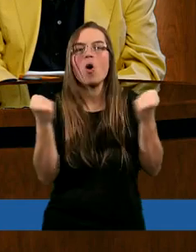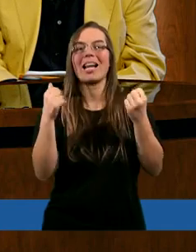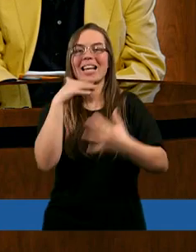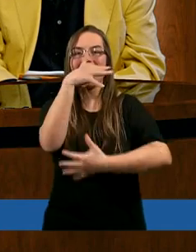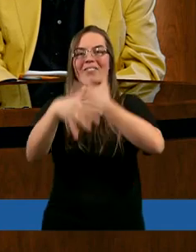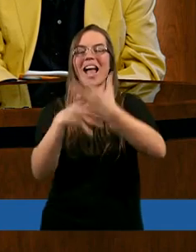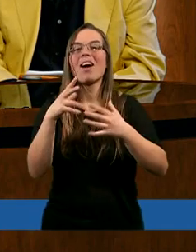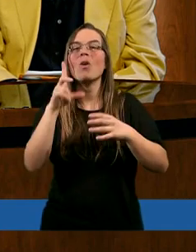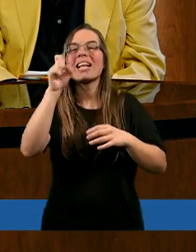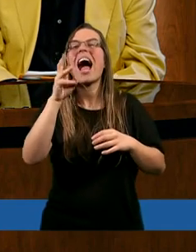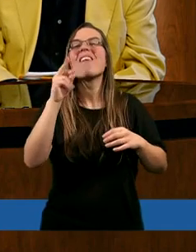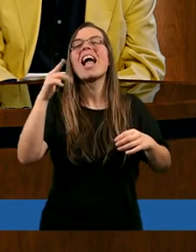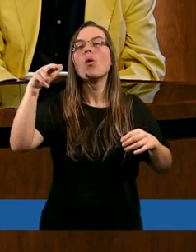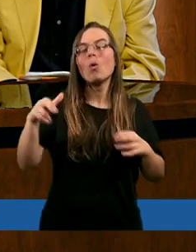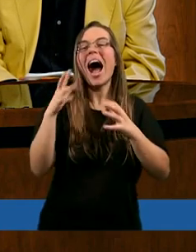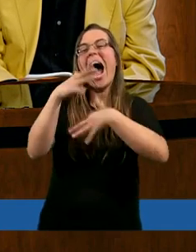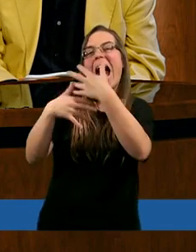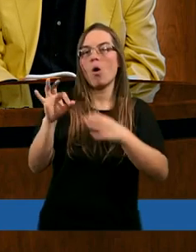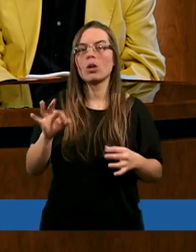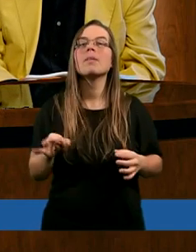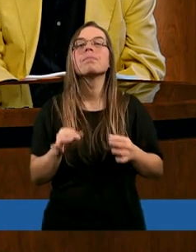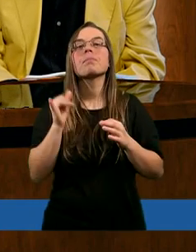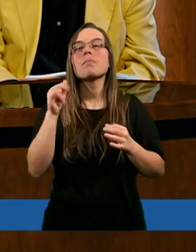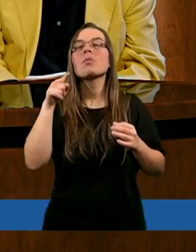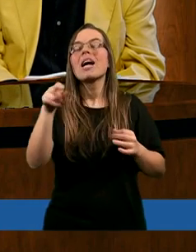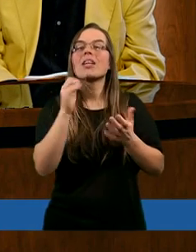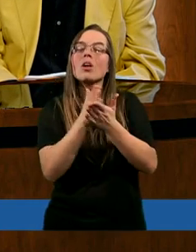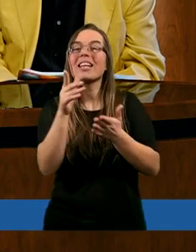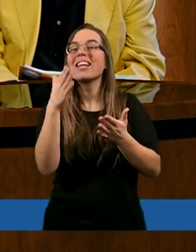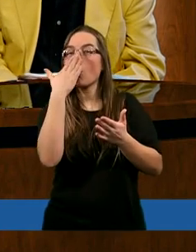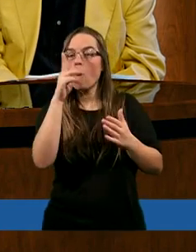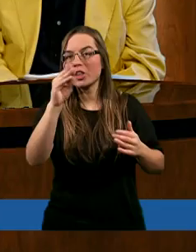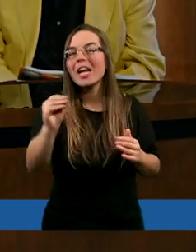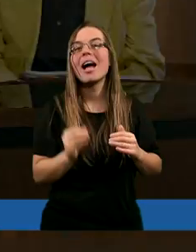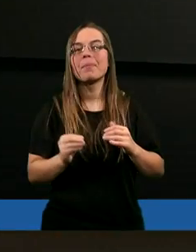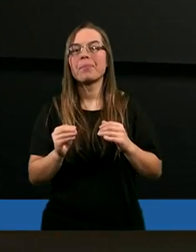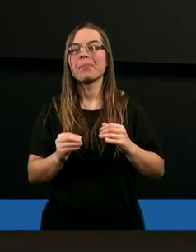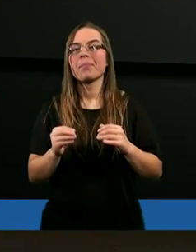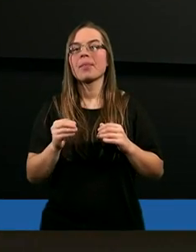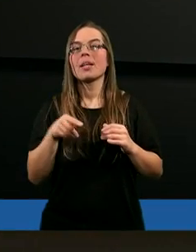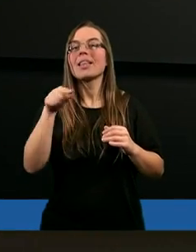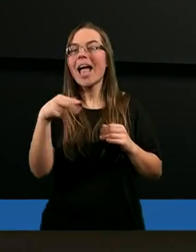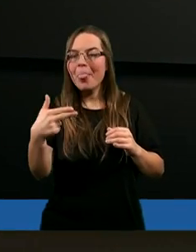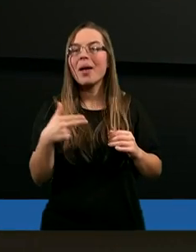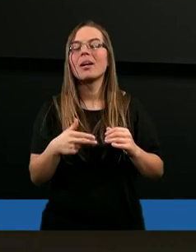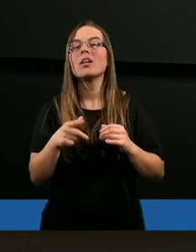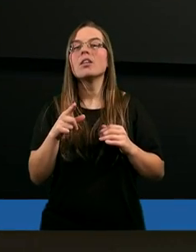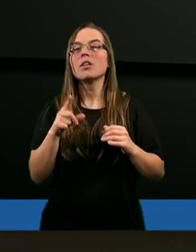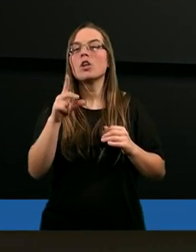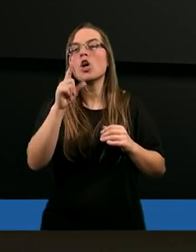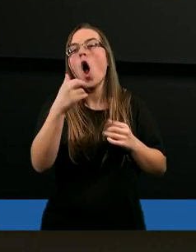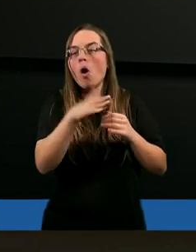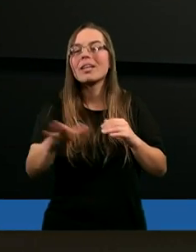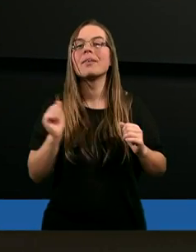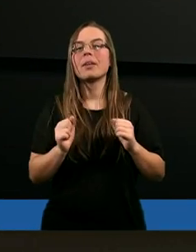I to jak już tak raptownie. No tak, tylko że ten głos